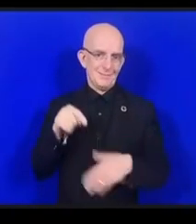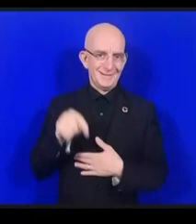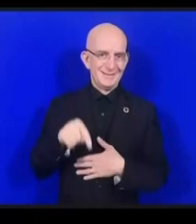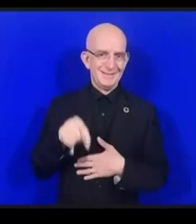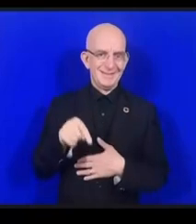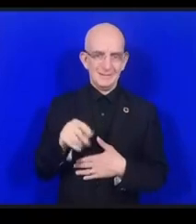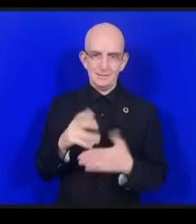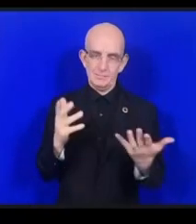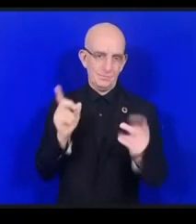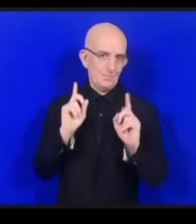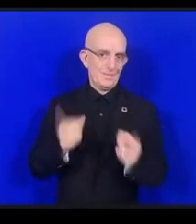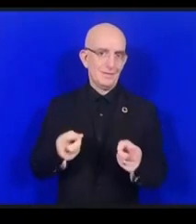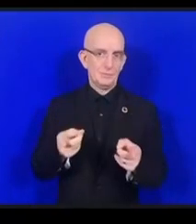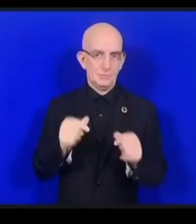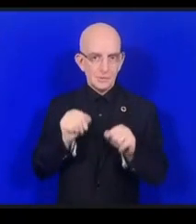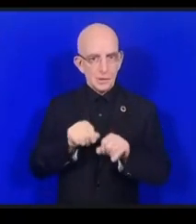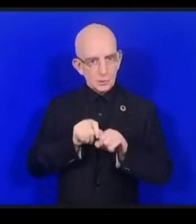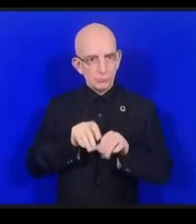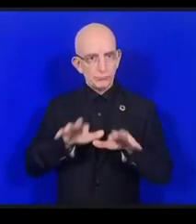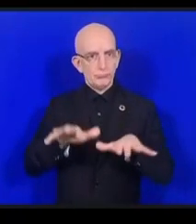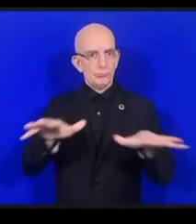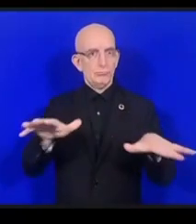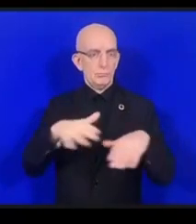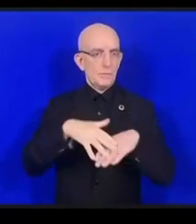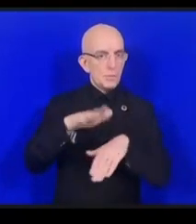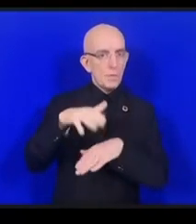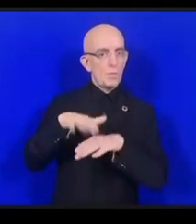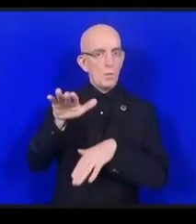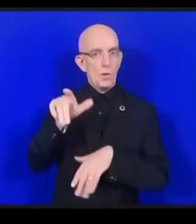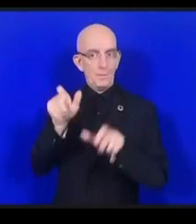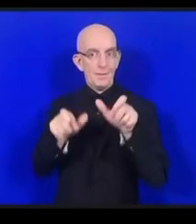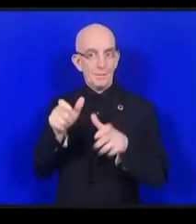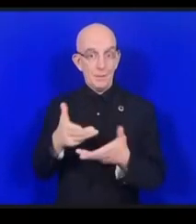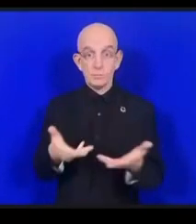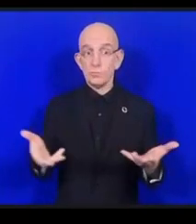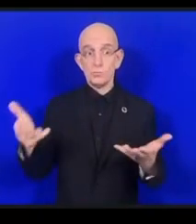et il faut tendre la main à plus de monde alors